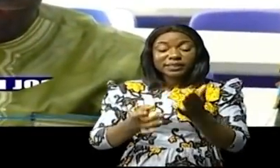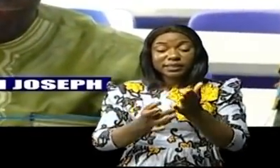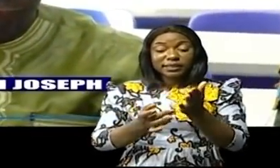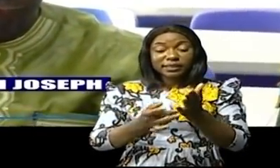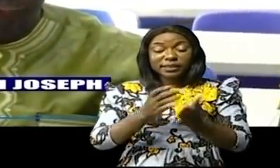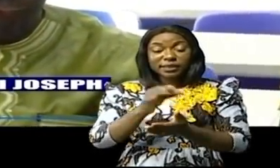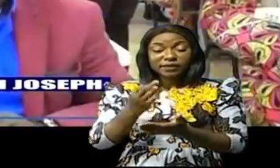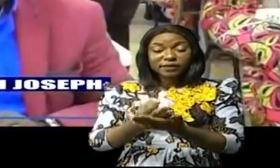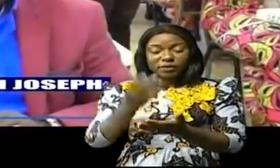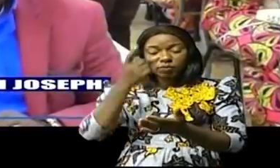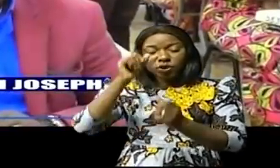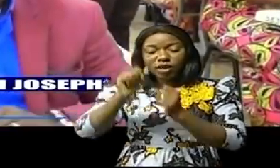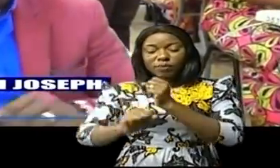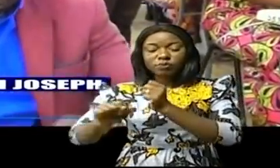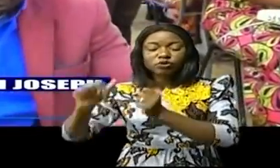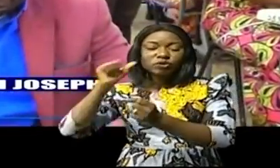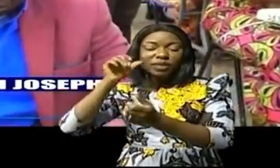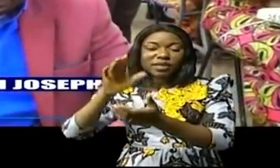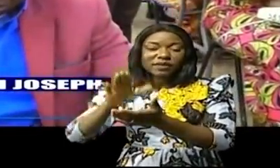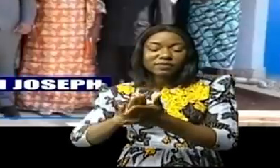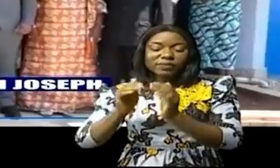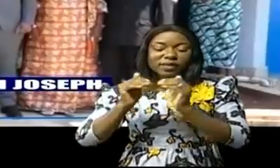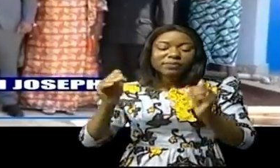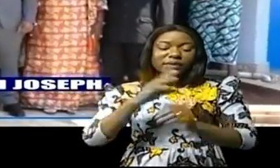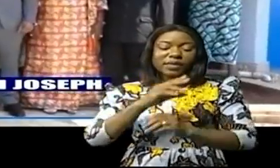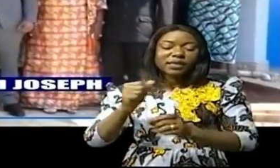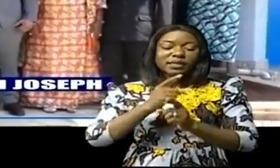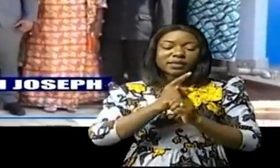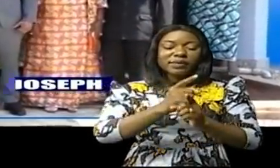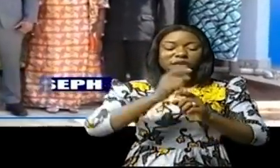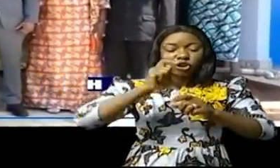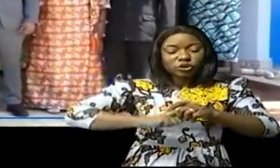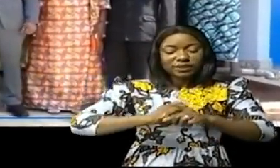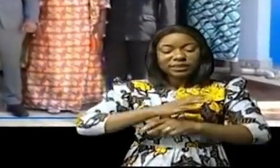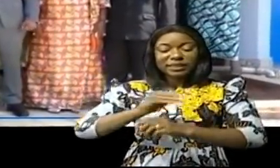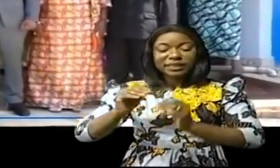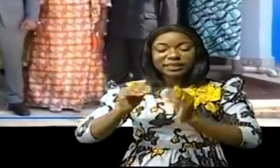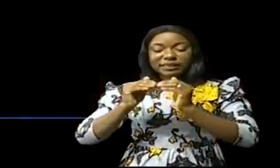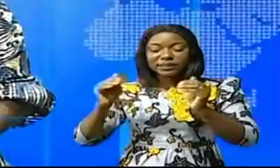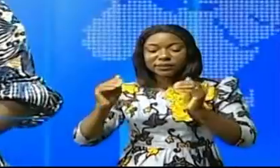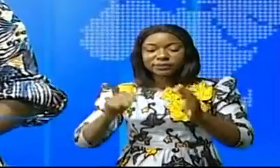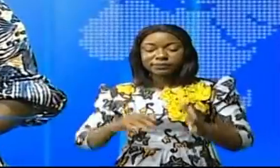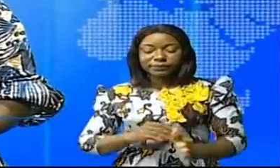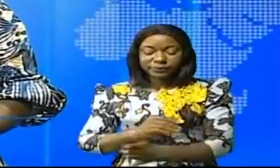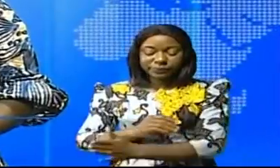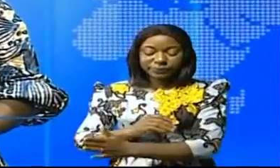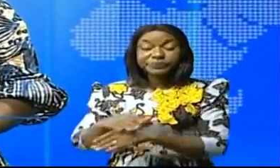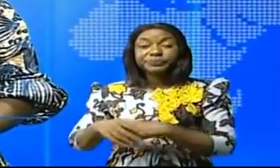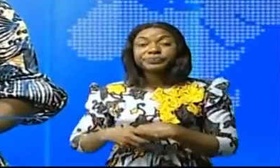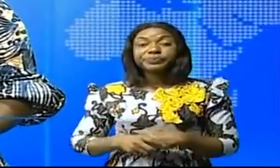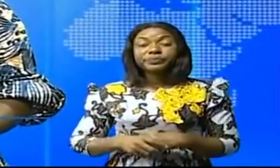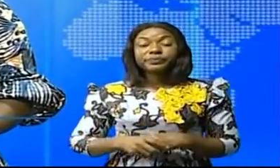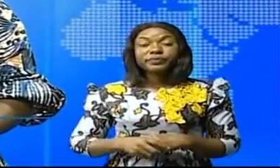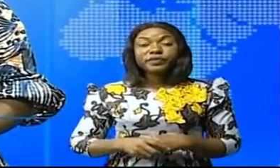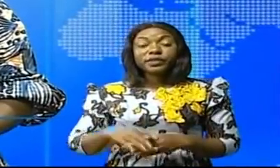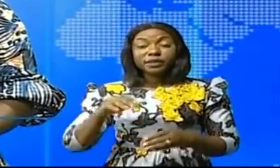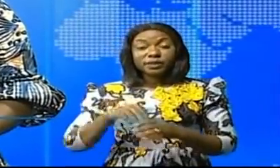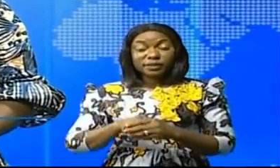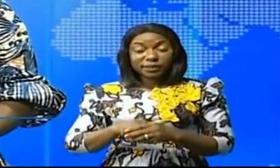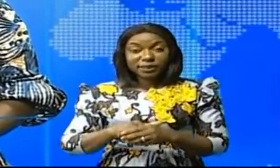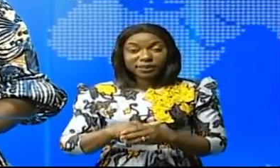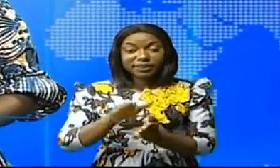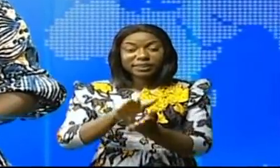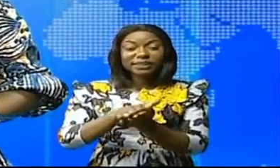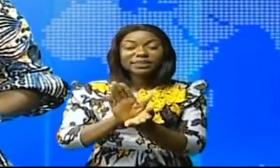dans le domaine de la promotion de la femme, de la paix, de la justice et de la sécurité. Au Sankourou, les